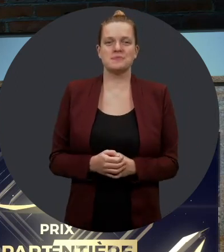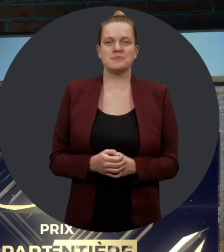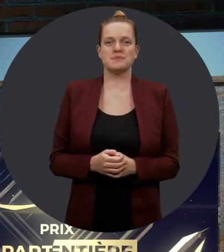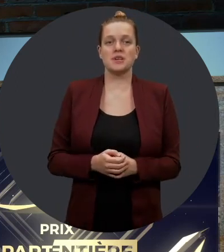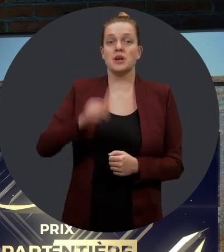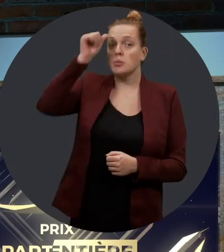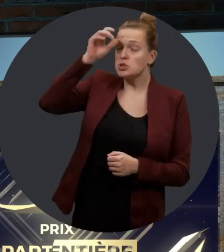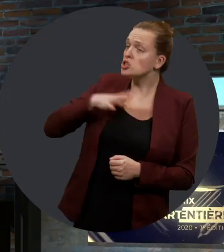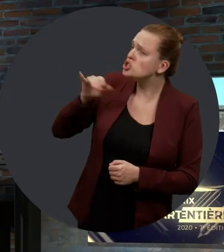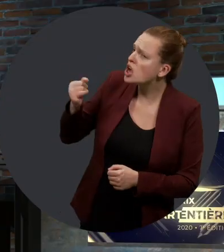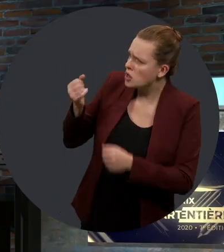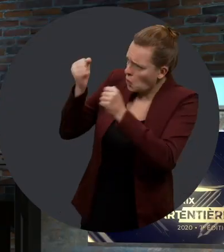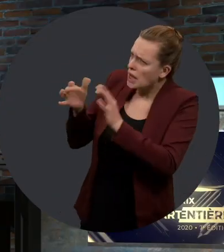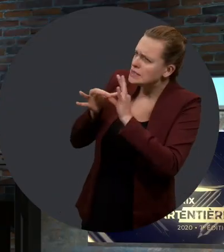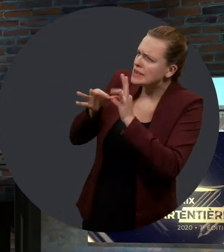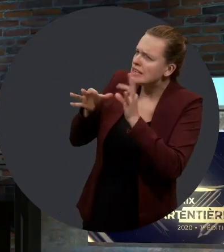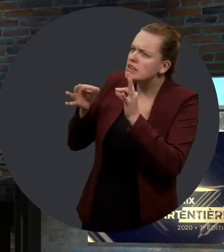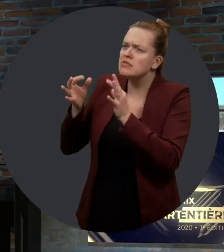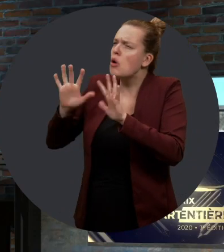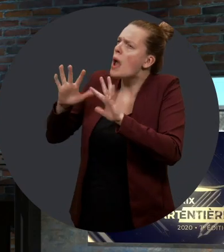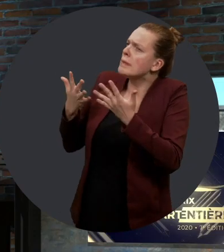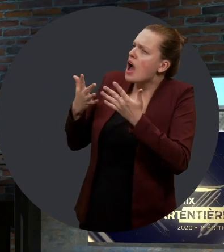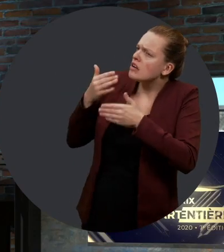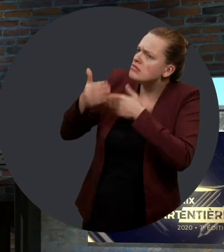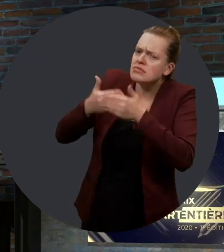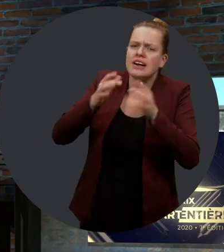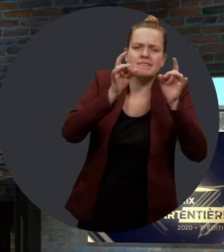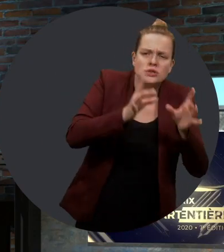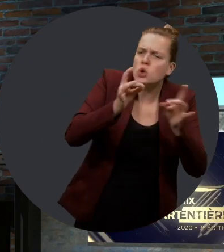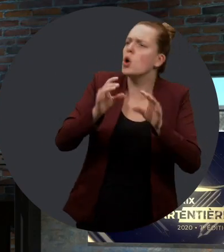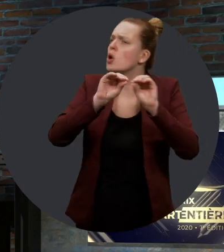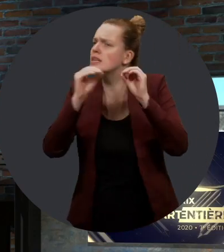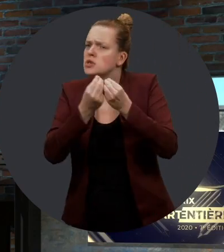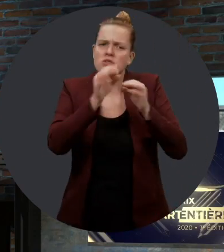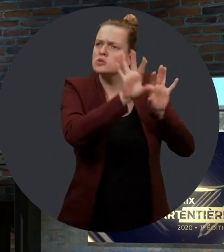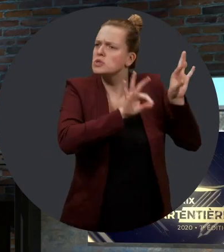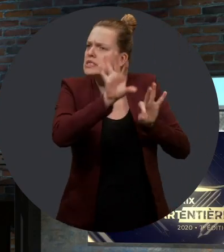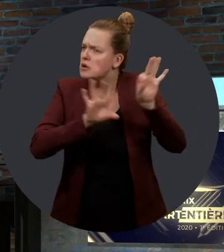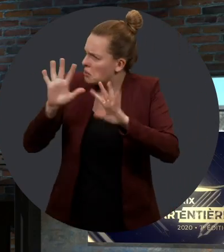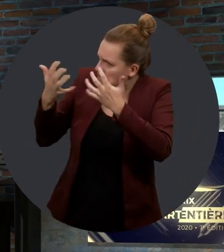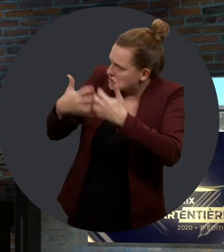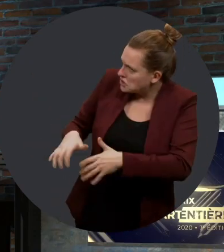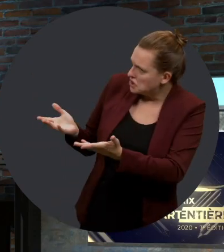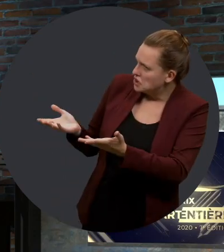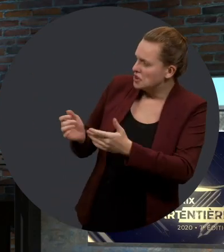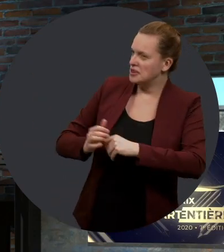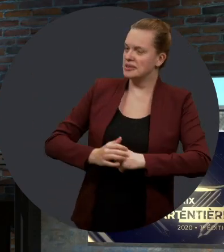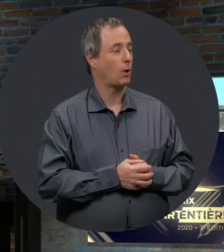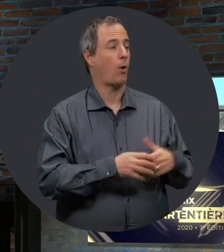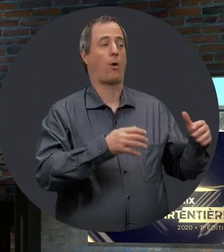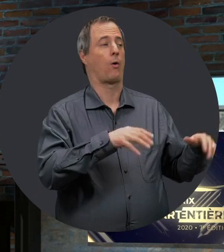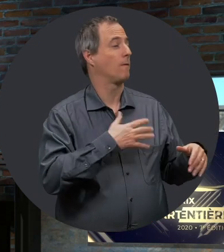présente édition du prix. M. Jean, pouvez-vous nous expliquer de quelle façon les individus et les organisations lauréates ont été